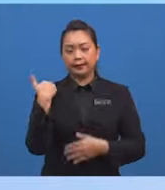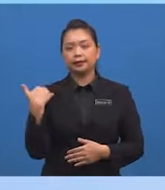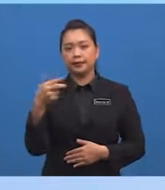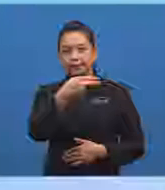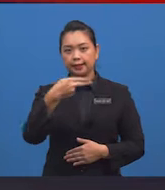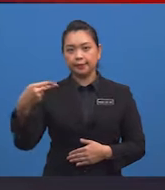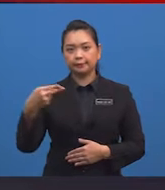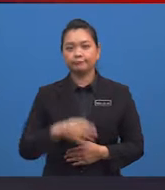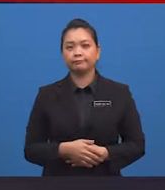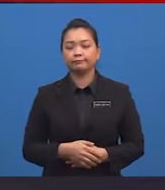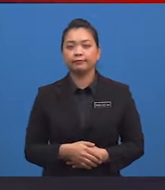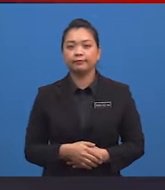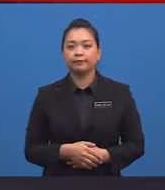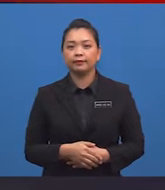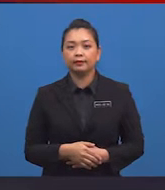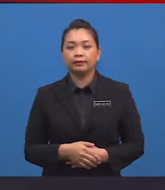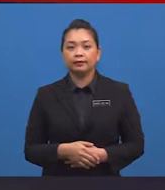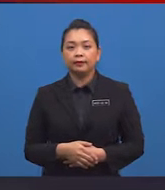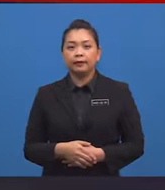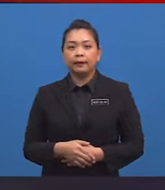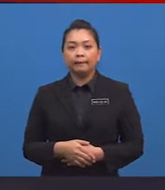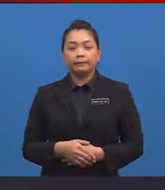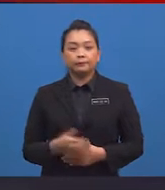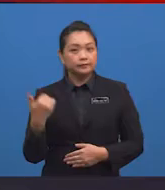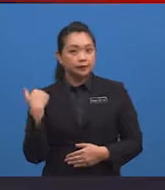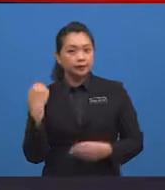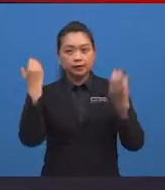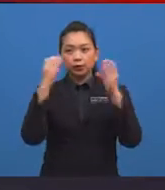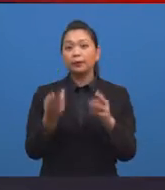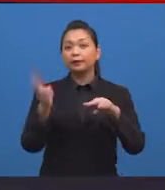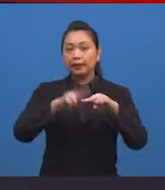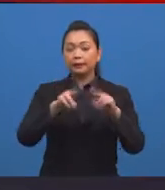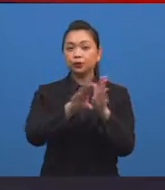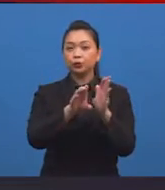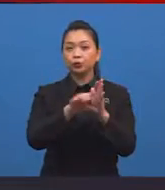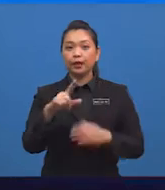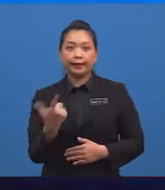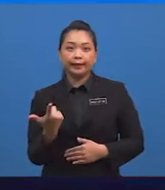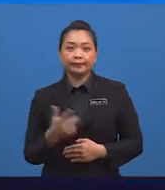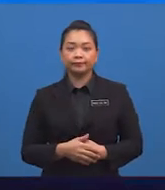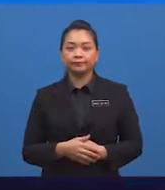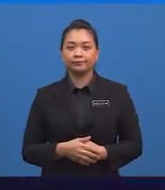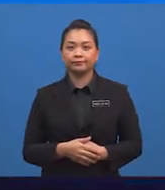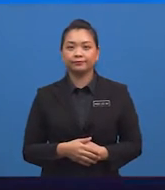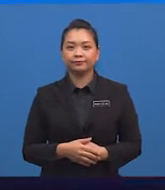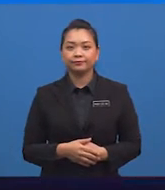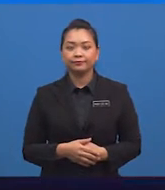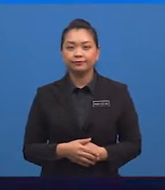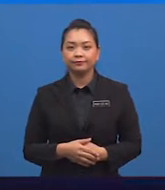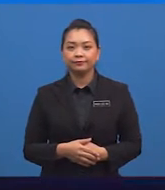Hmm, Cikgu Izian ada nak tambah contoh lain lagi? Ada